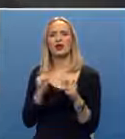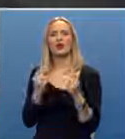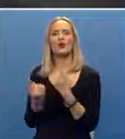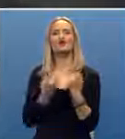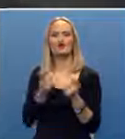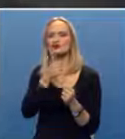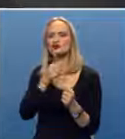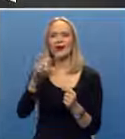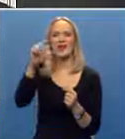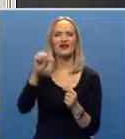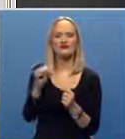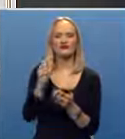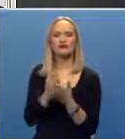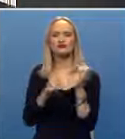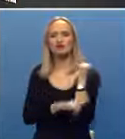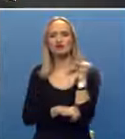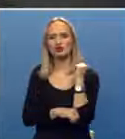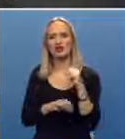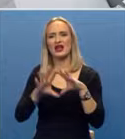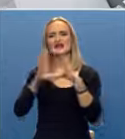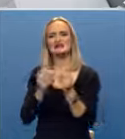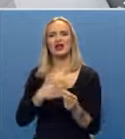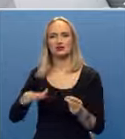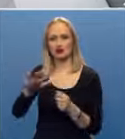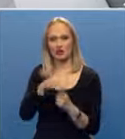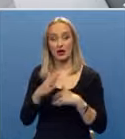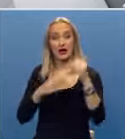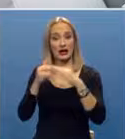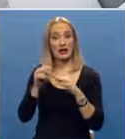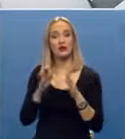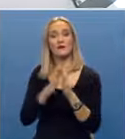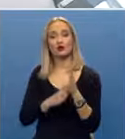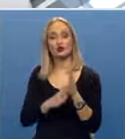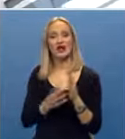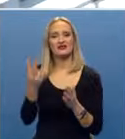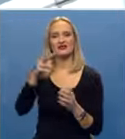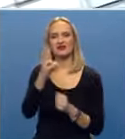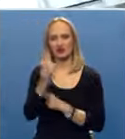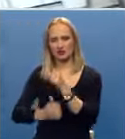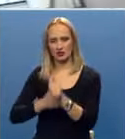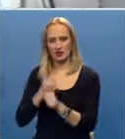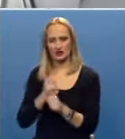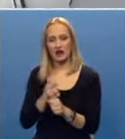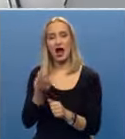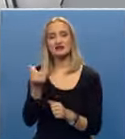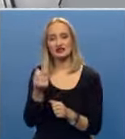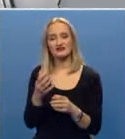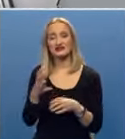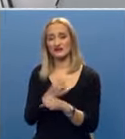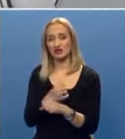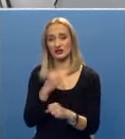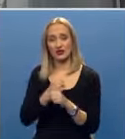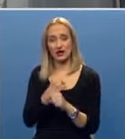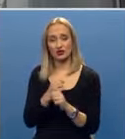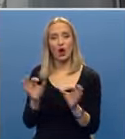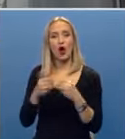jeftinije studiranje, tako kažem, odnosno na cijelu našu regiju. Gradnja objekta počela je 2012. godine, a sredstva za završetak